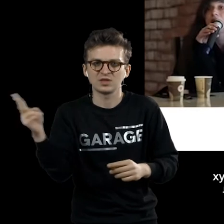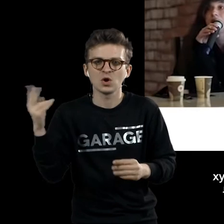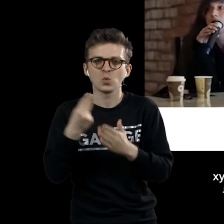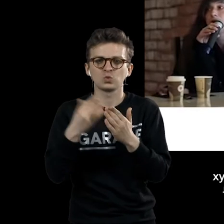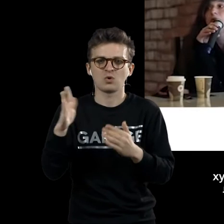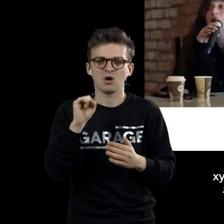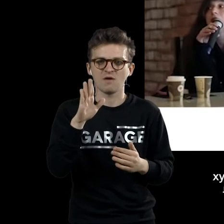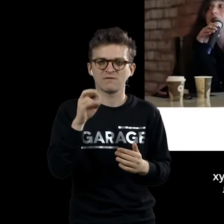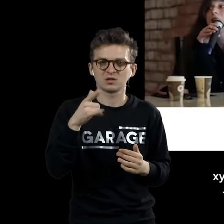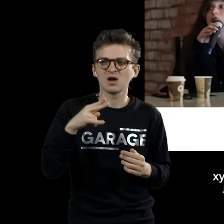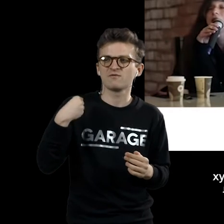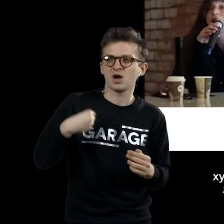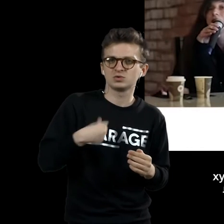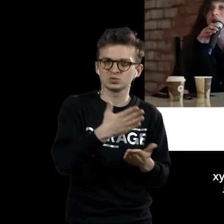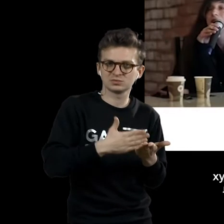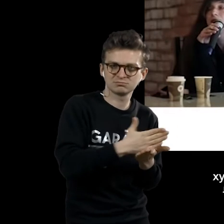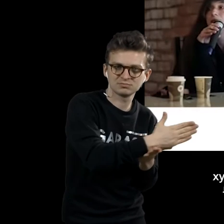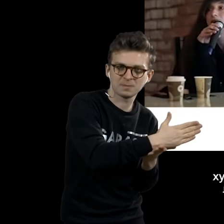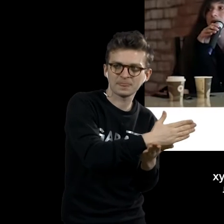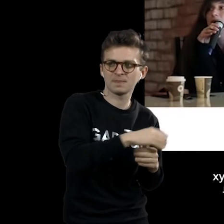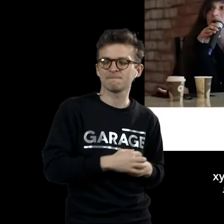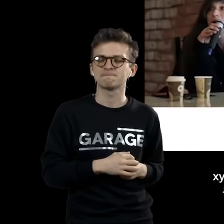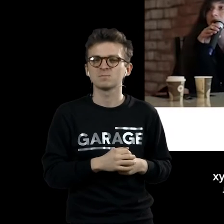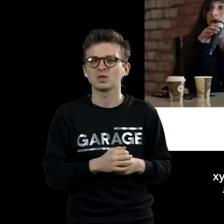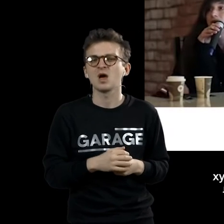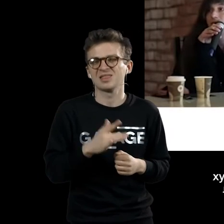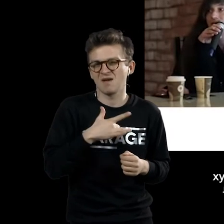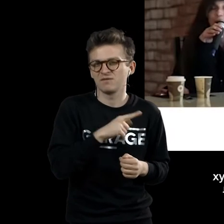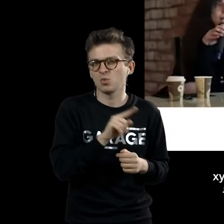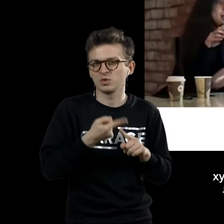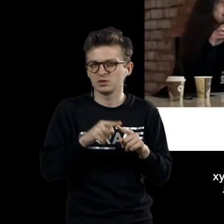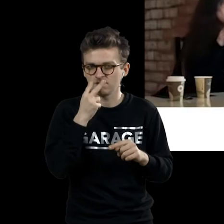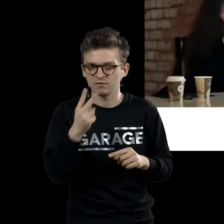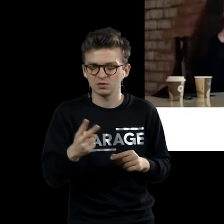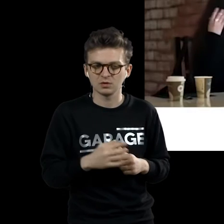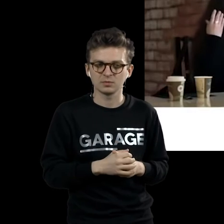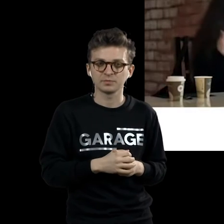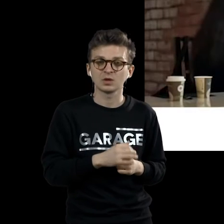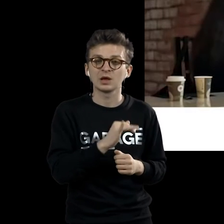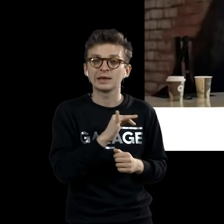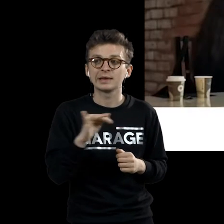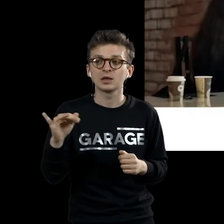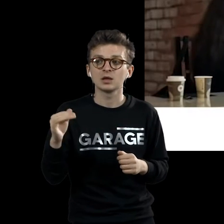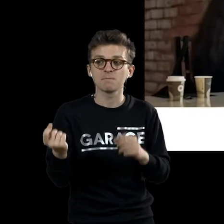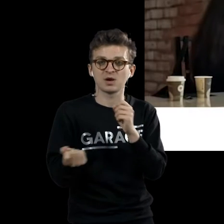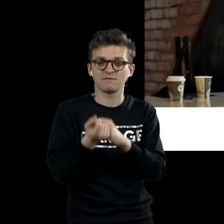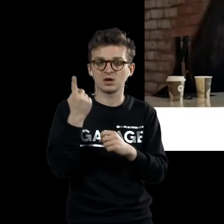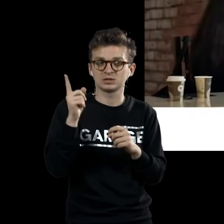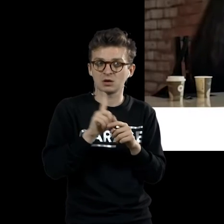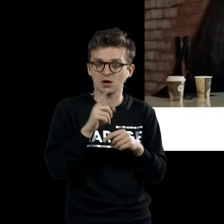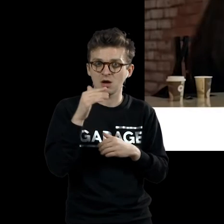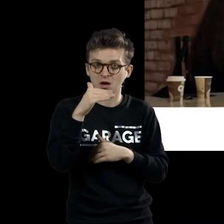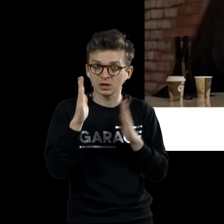альтернативной французской линии, завязанной на кубизме, он там все-таки увидел. И появляется вот такая вот